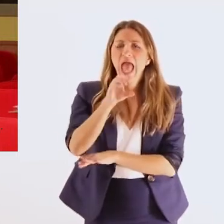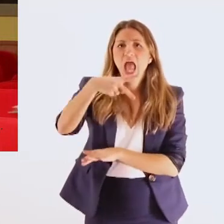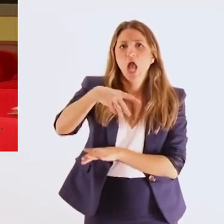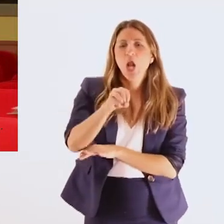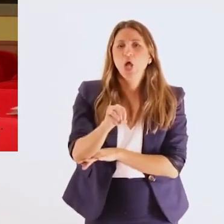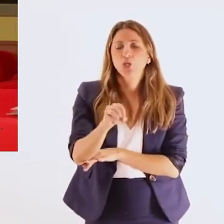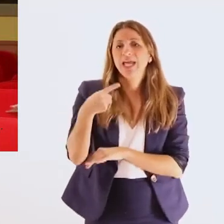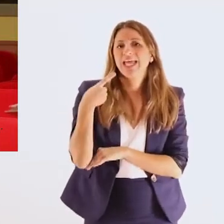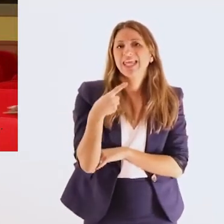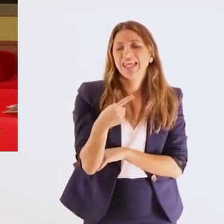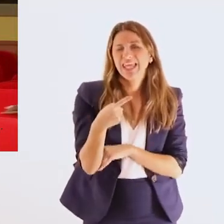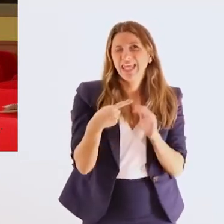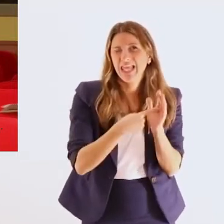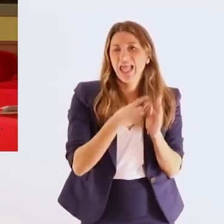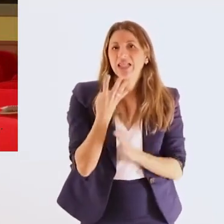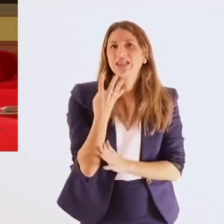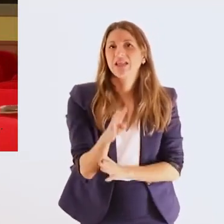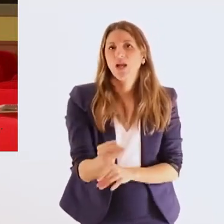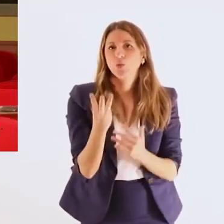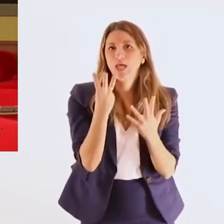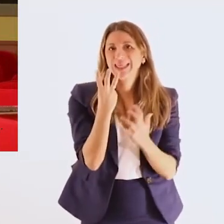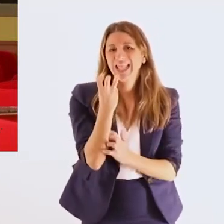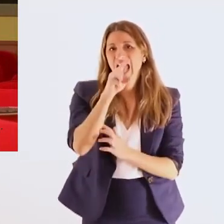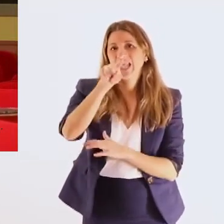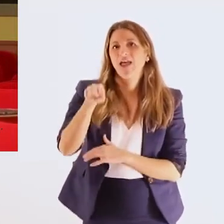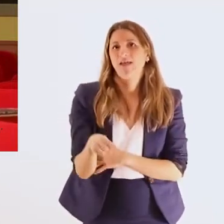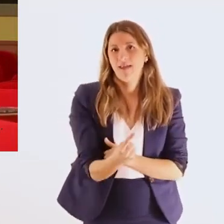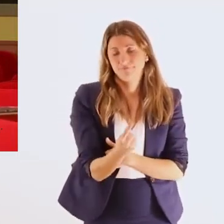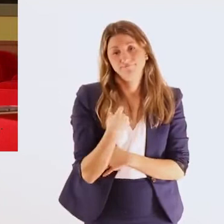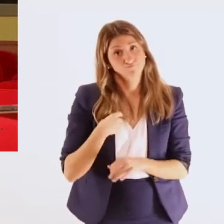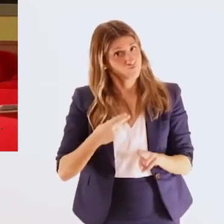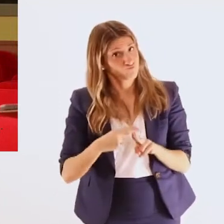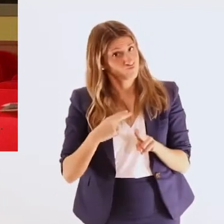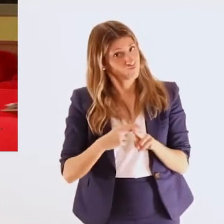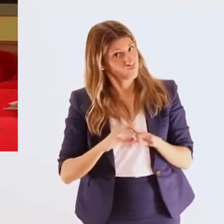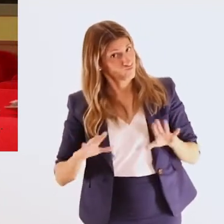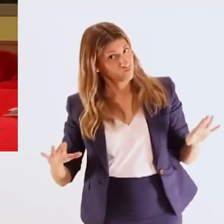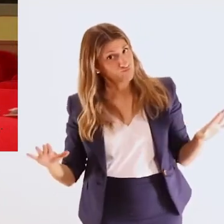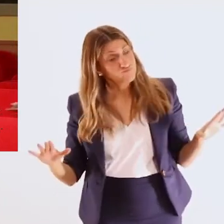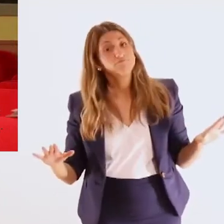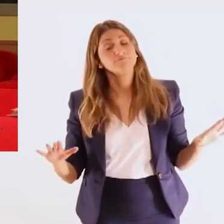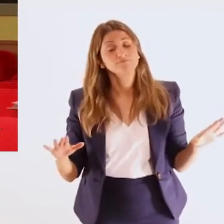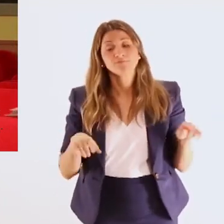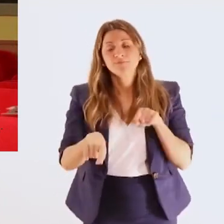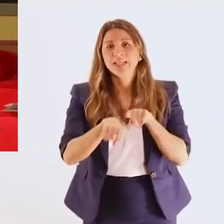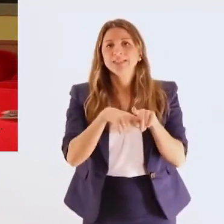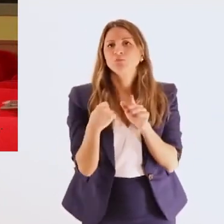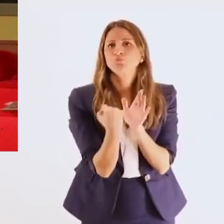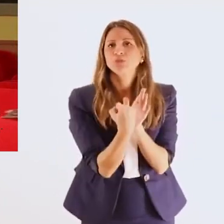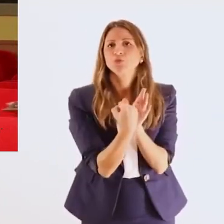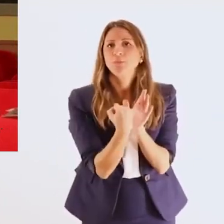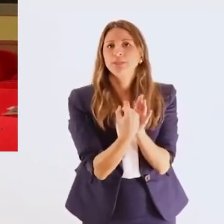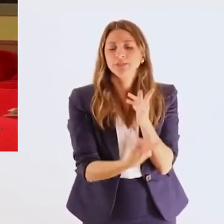με βάση τον Κανονισμό Τυποποίησης το